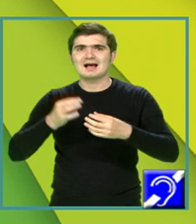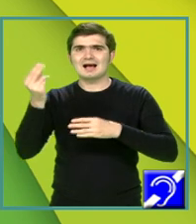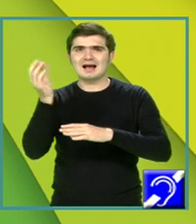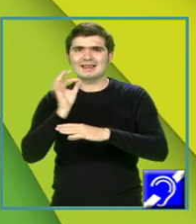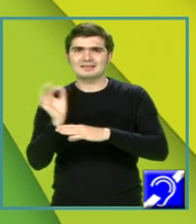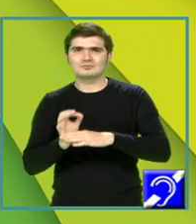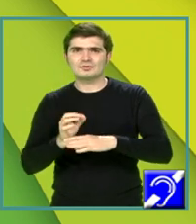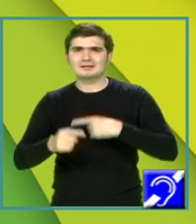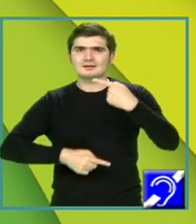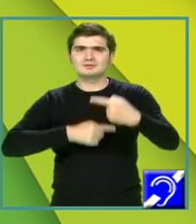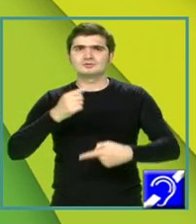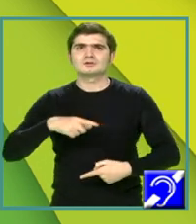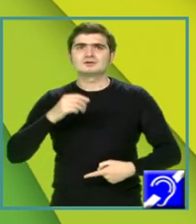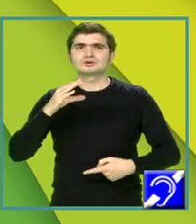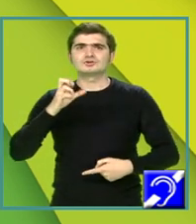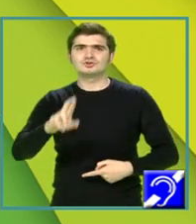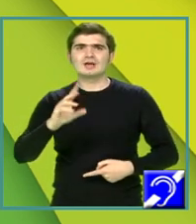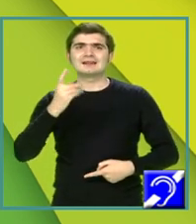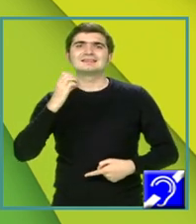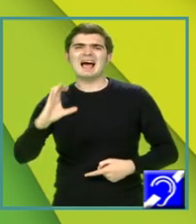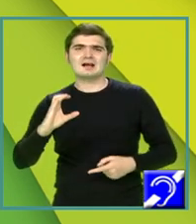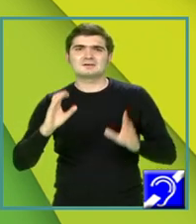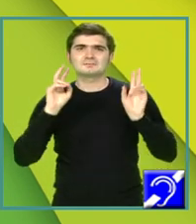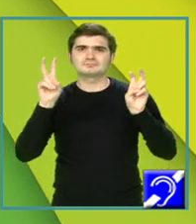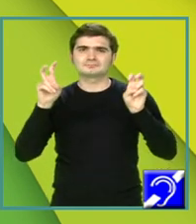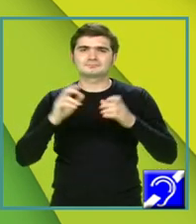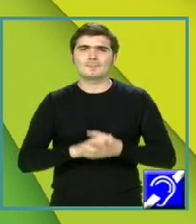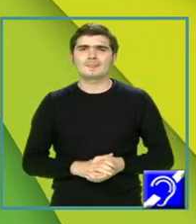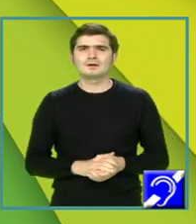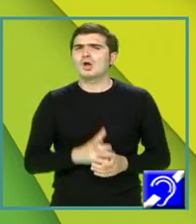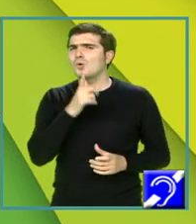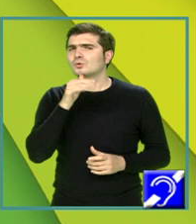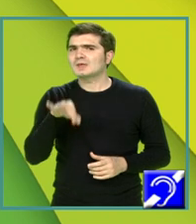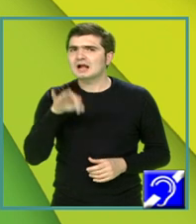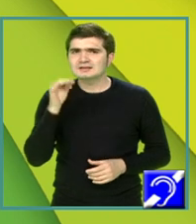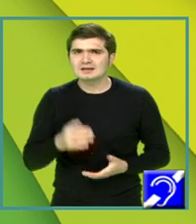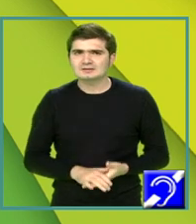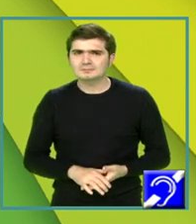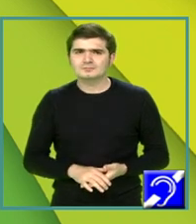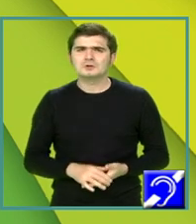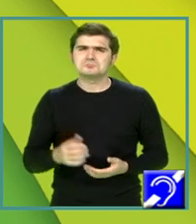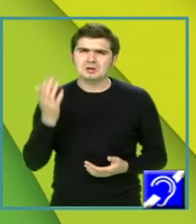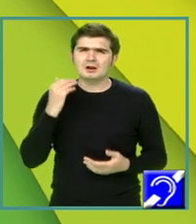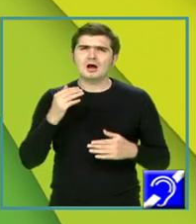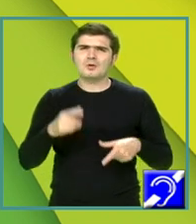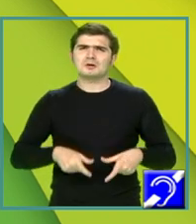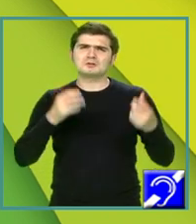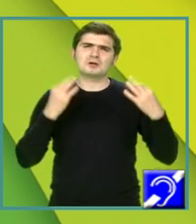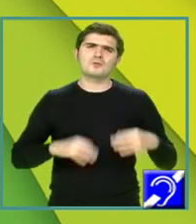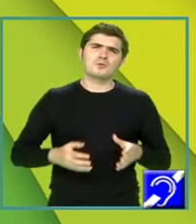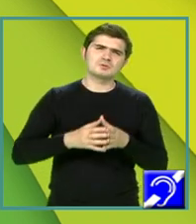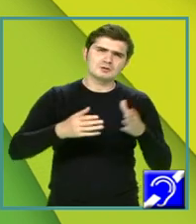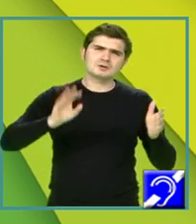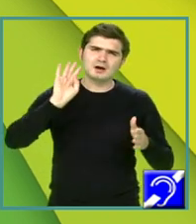Nicolae Iorga din Văleni este cerdacul. Secvența din care reiese acest aspect este următoare. Era o clădire comodă, largă,